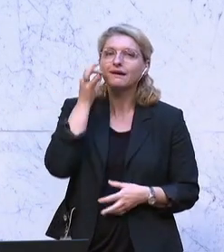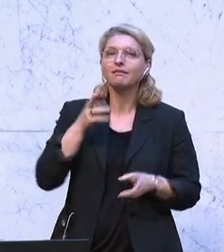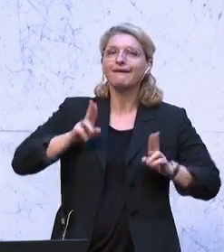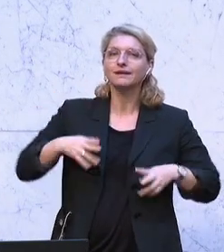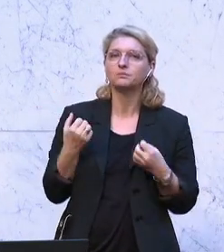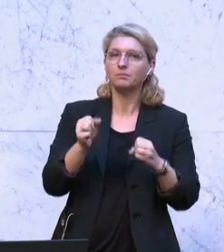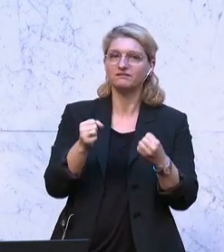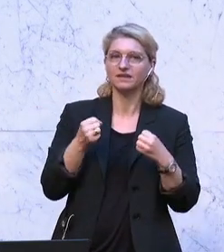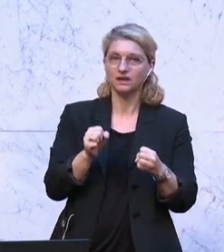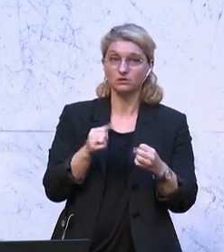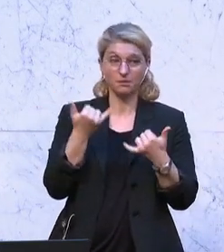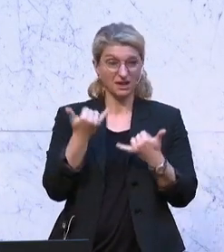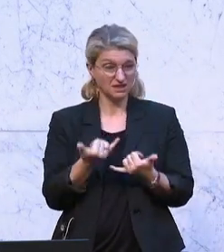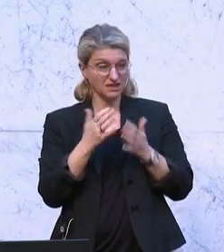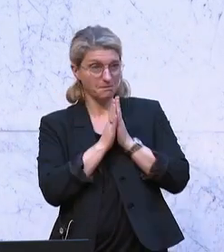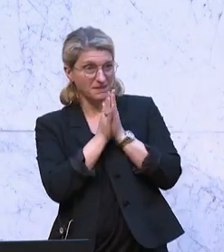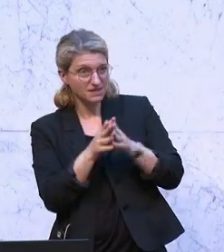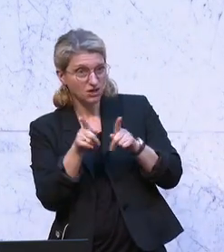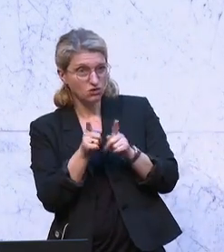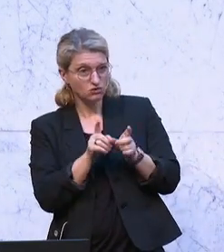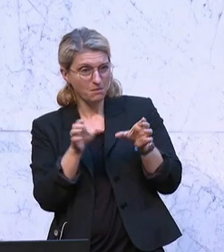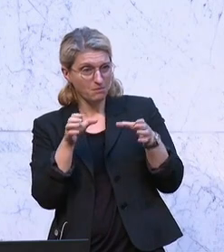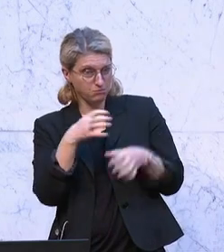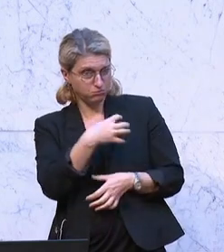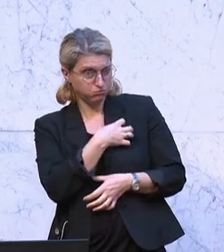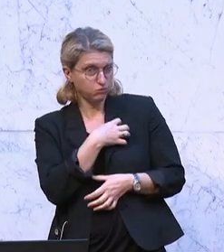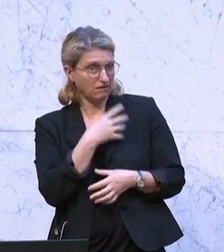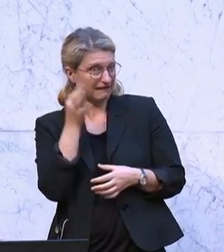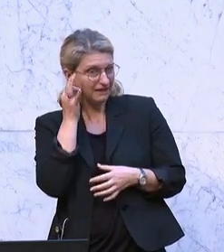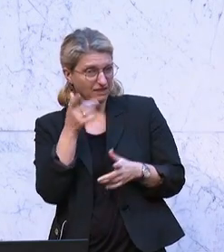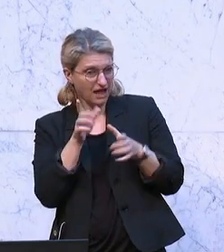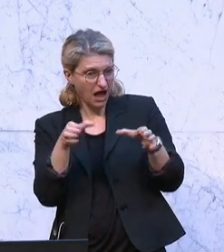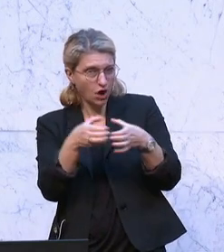merkt man leider im Petitions- und Bürgerinnenausschuss gar nichts mehr.